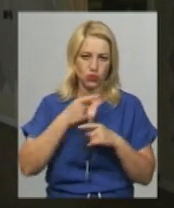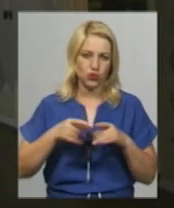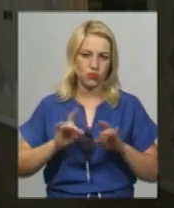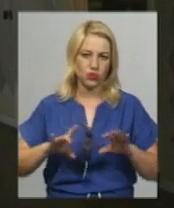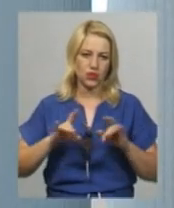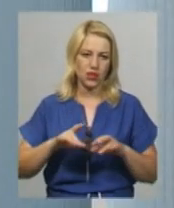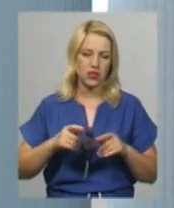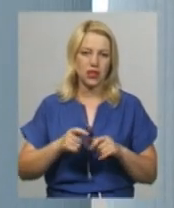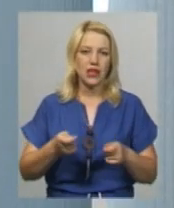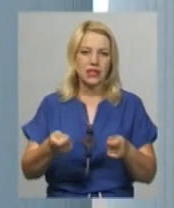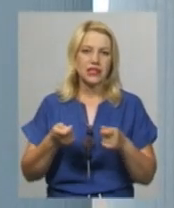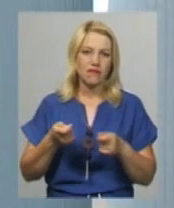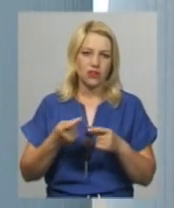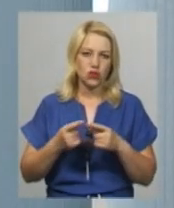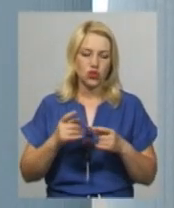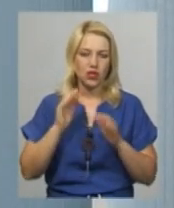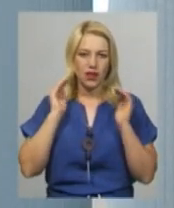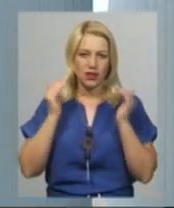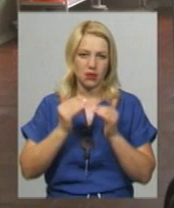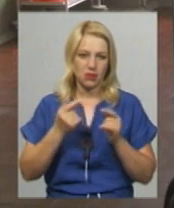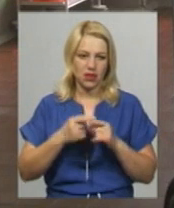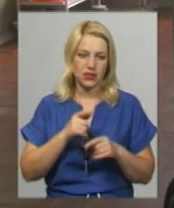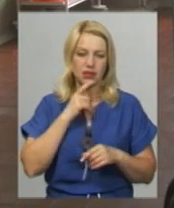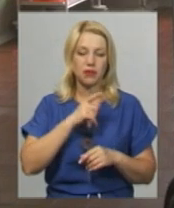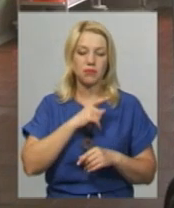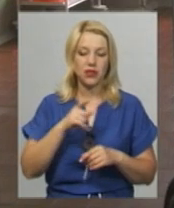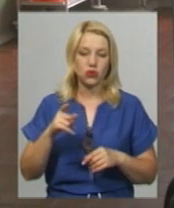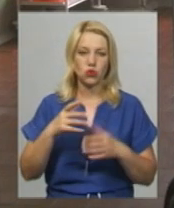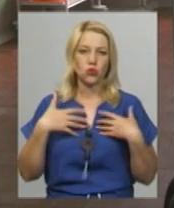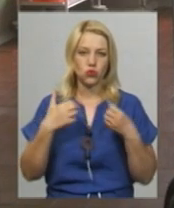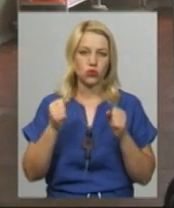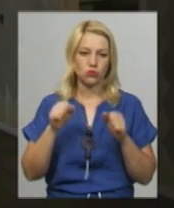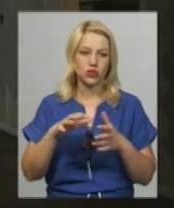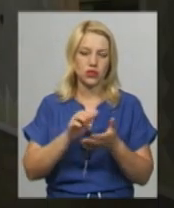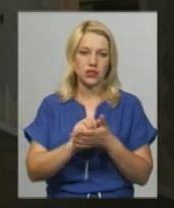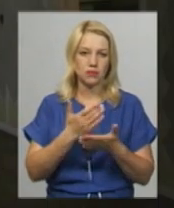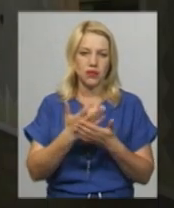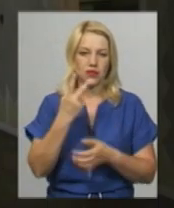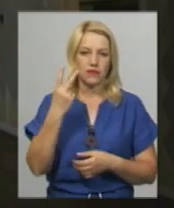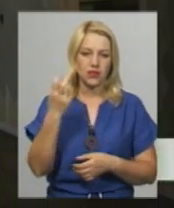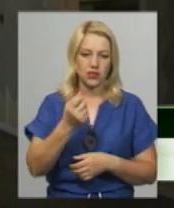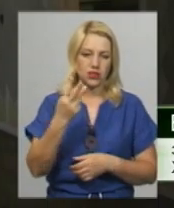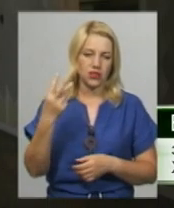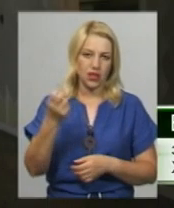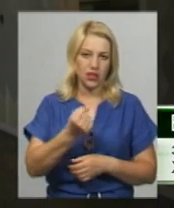реанімації медзакладу Валентин Бавровський. За його словами, період одужання може зайняти два-три тижні. Йому вводилися